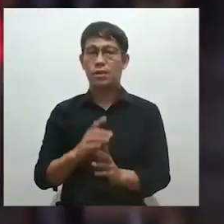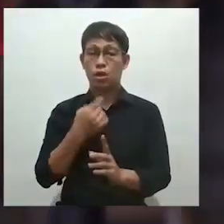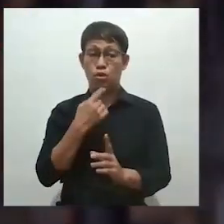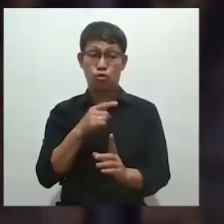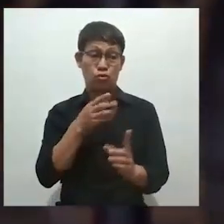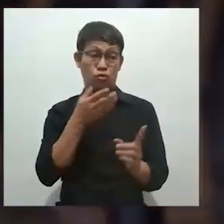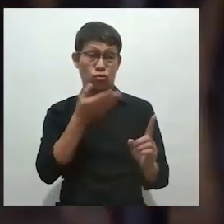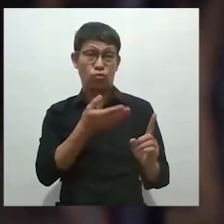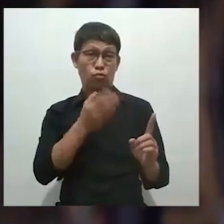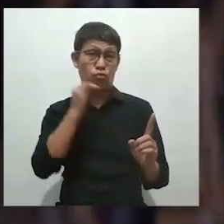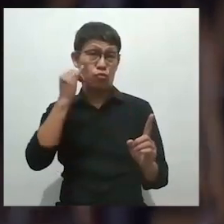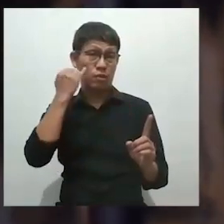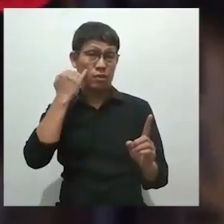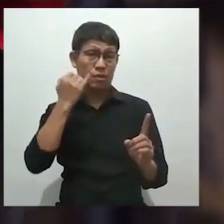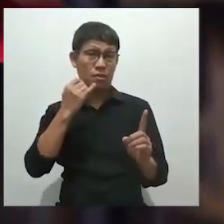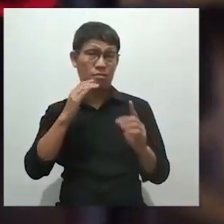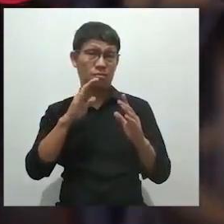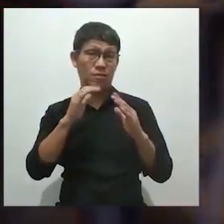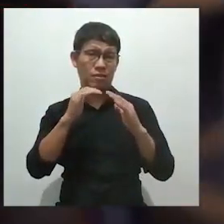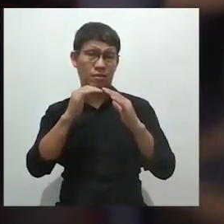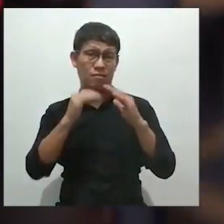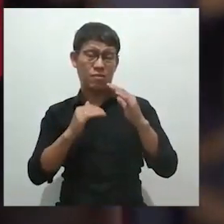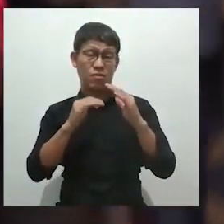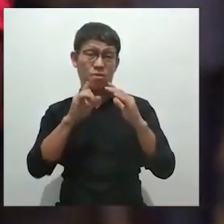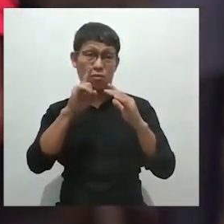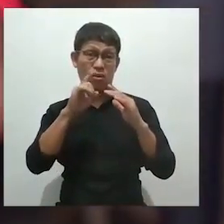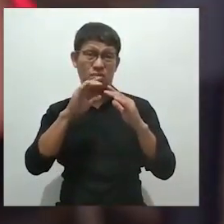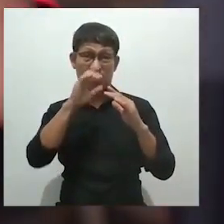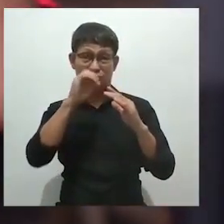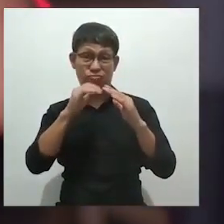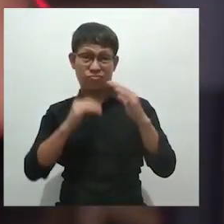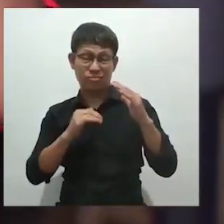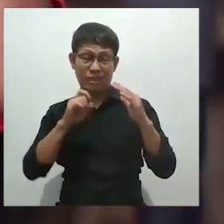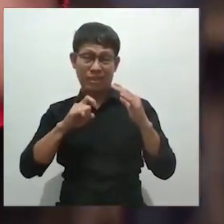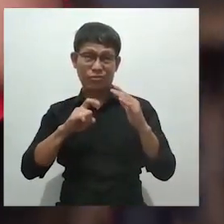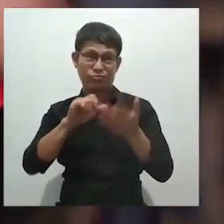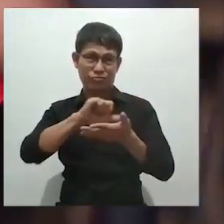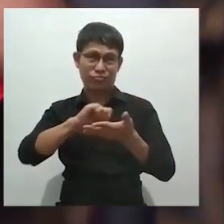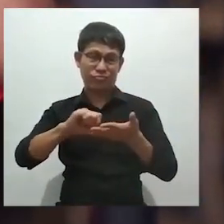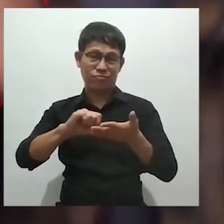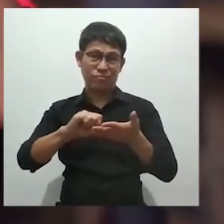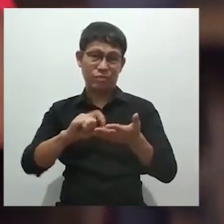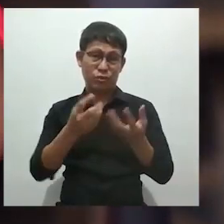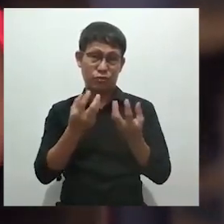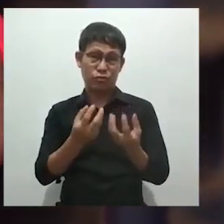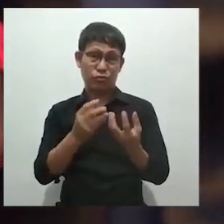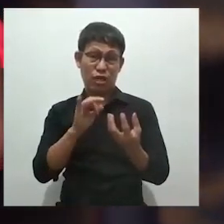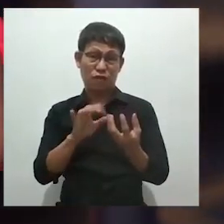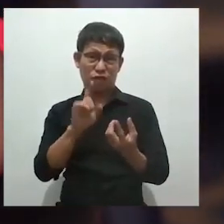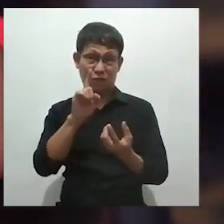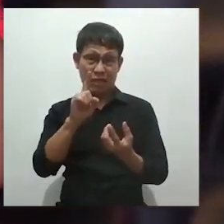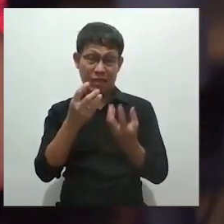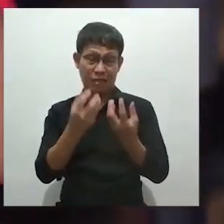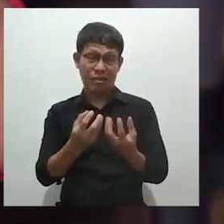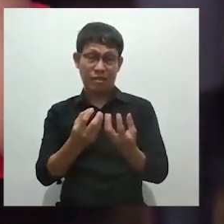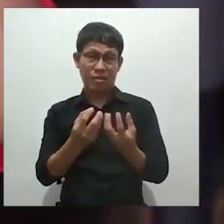Kasi yung bata ko, kailangan po kung pwede below one year of age maoperahan. So alam na natin na yung iklog na yan, kung